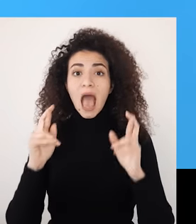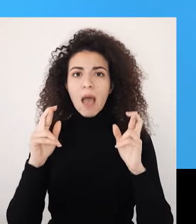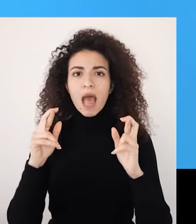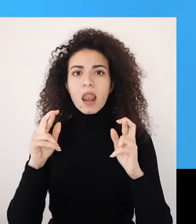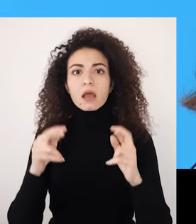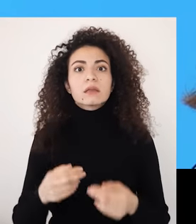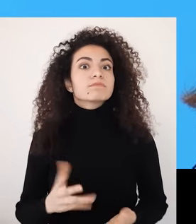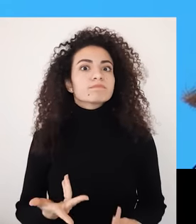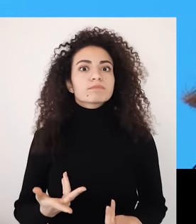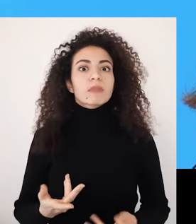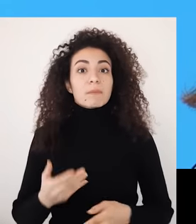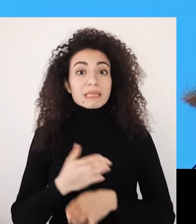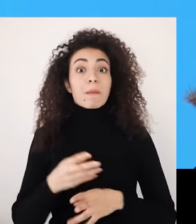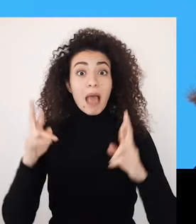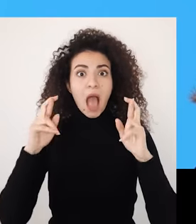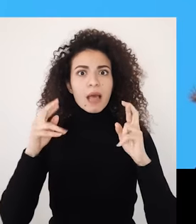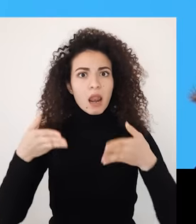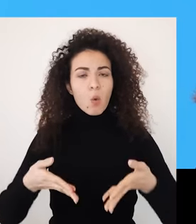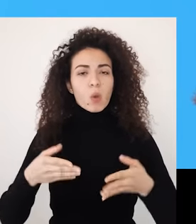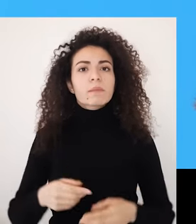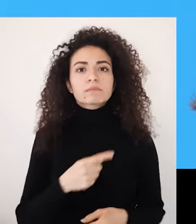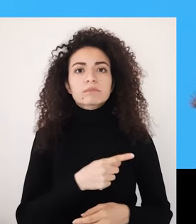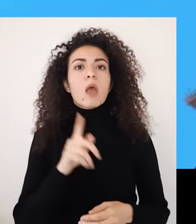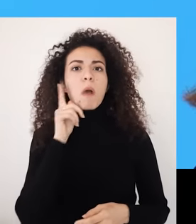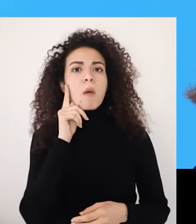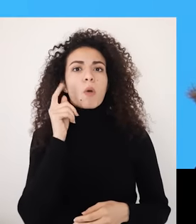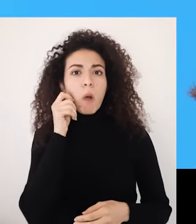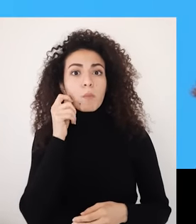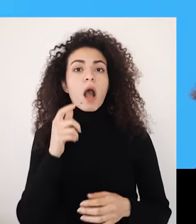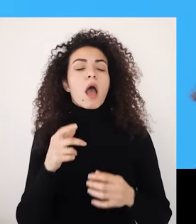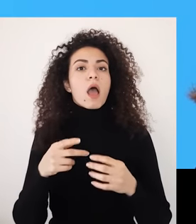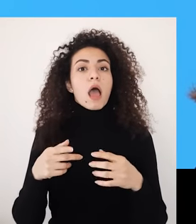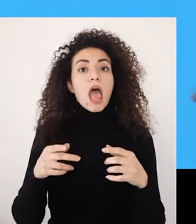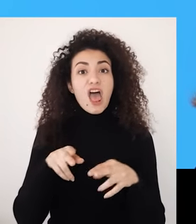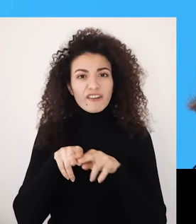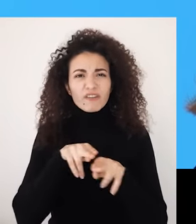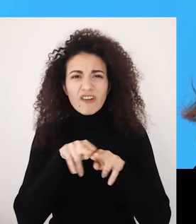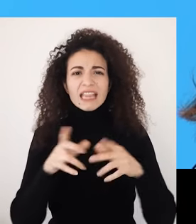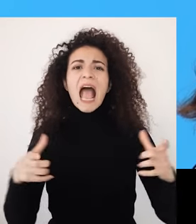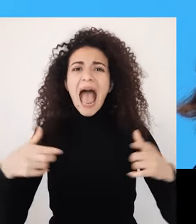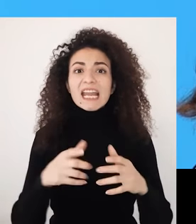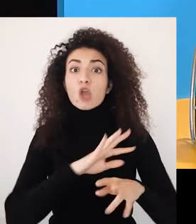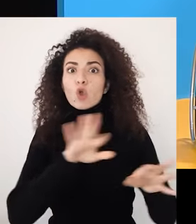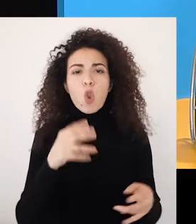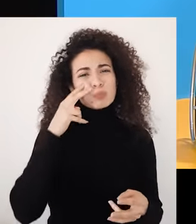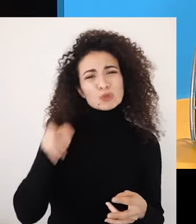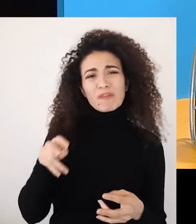إعاقتها وهالأمر كلفها أطعال كتير من العلاقات مع الأرايب اللي بينظروا لها نظرة شفاء